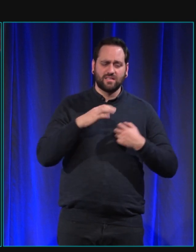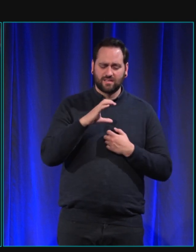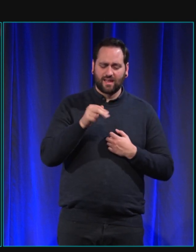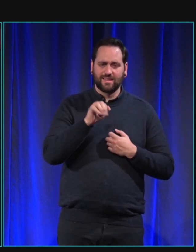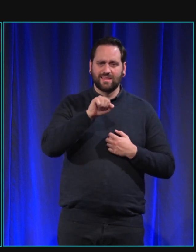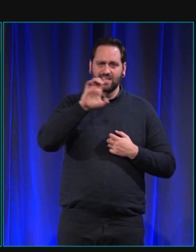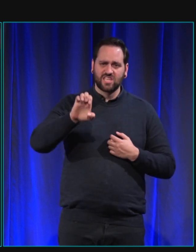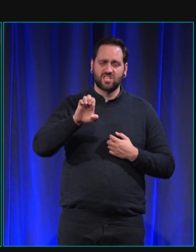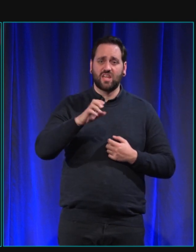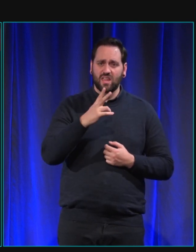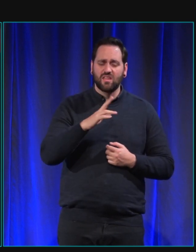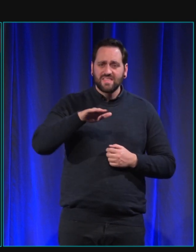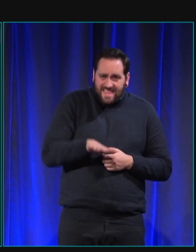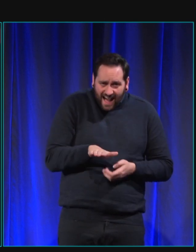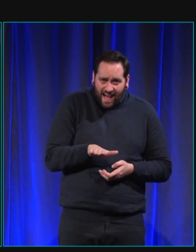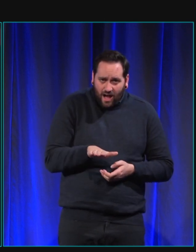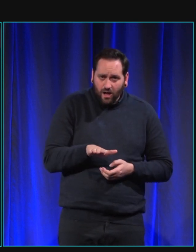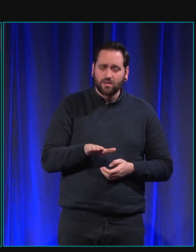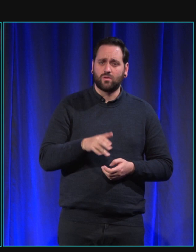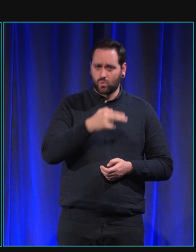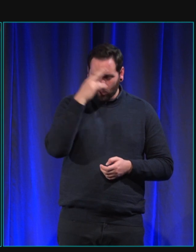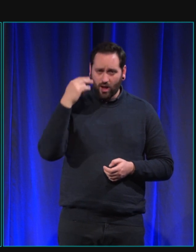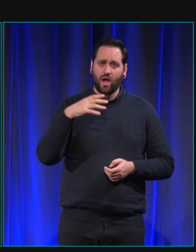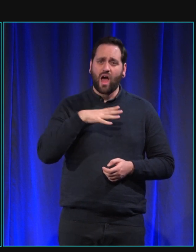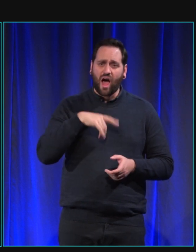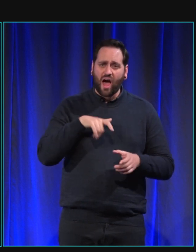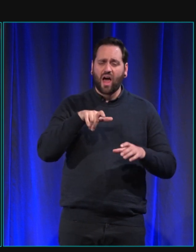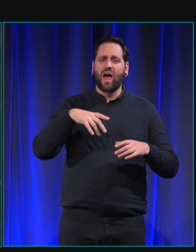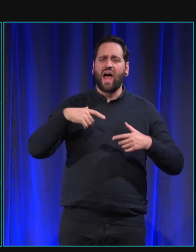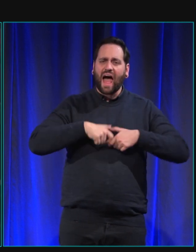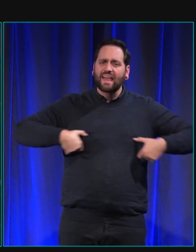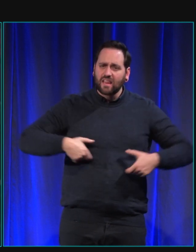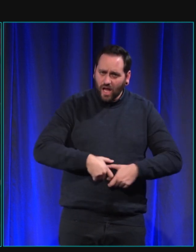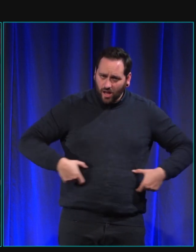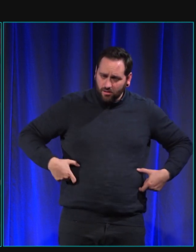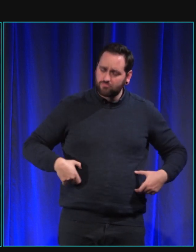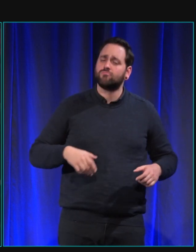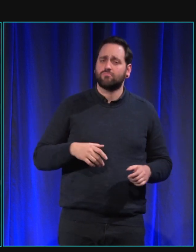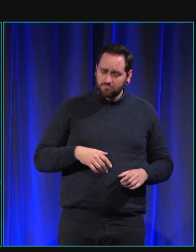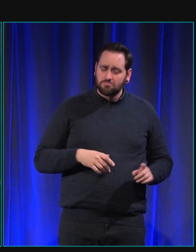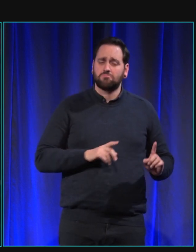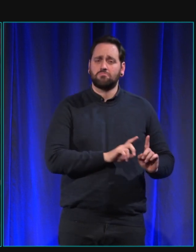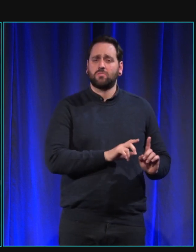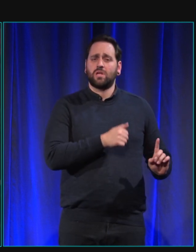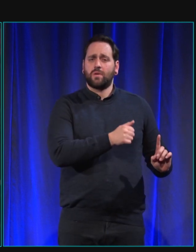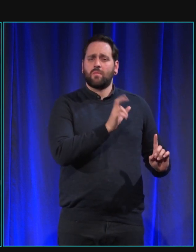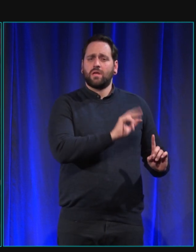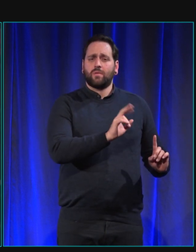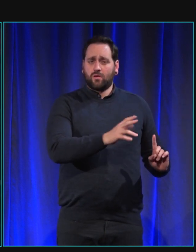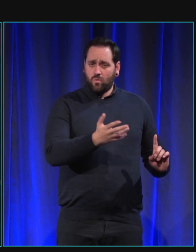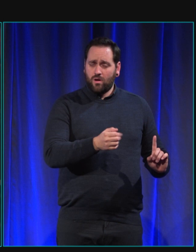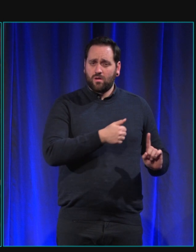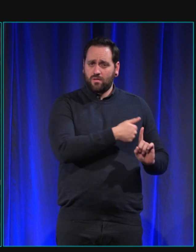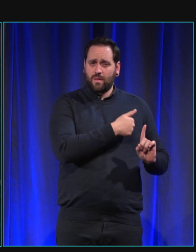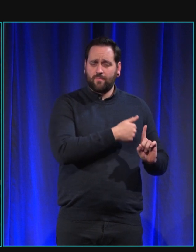qui avait un harnais à sa dimension et elle a expliqué parce que ça m'a intéressé évidemment qu'elle avait perdu la vue